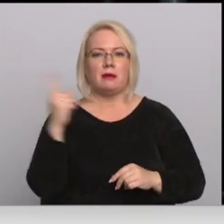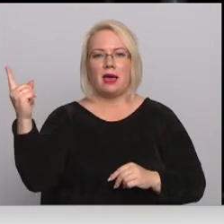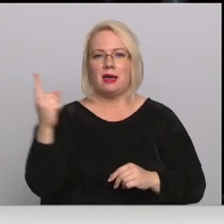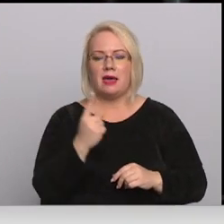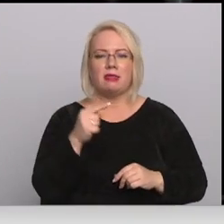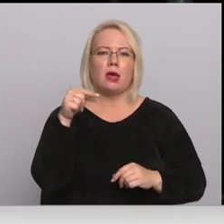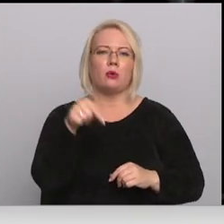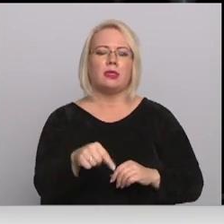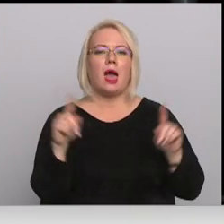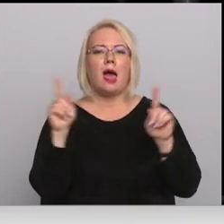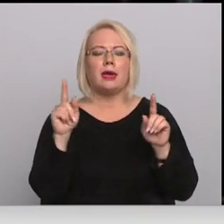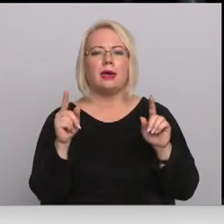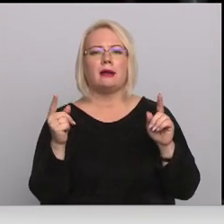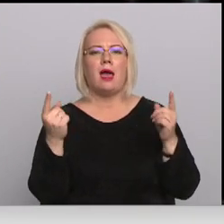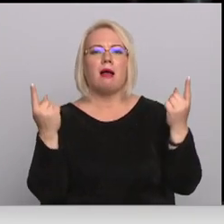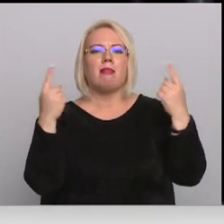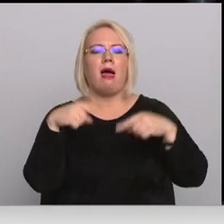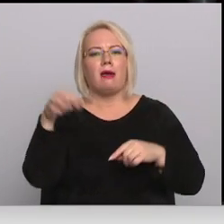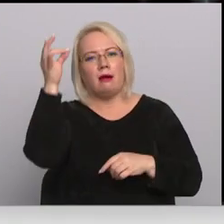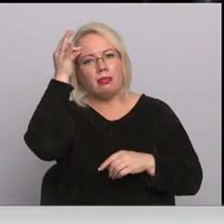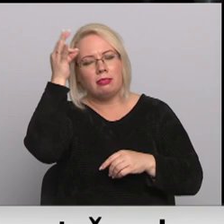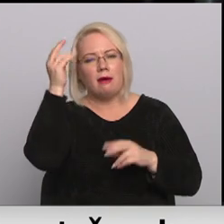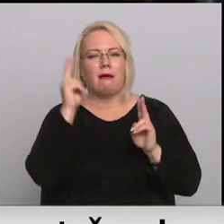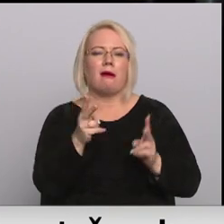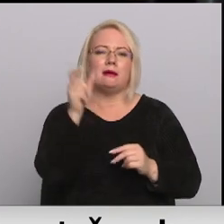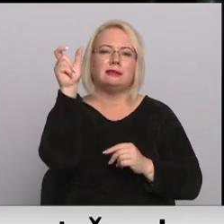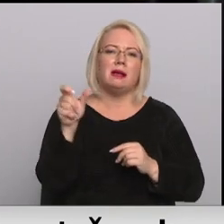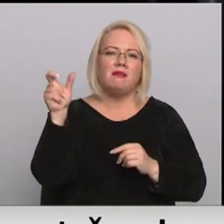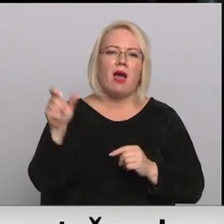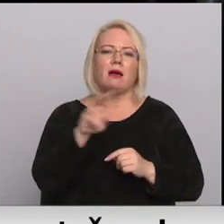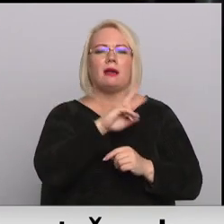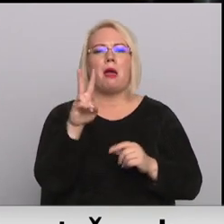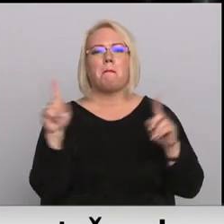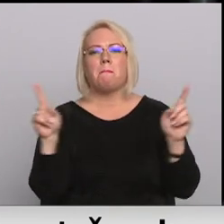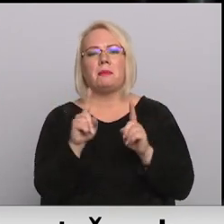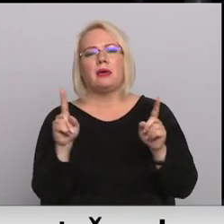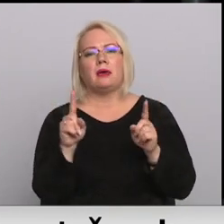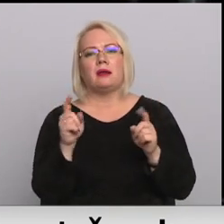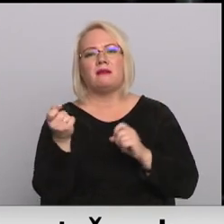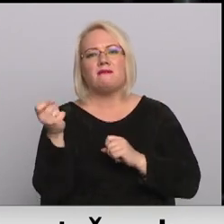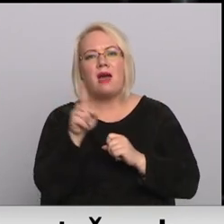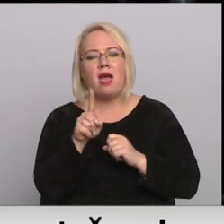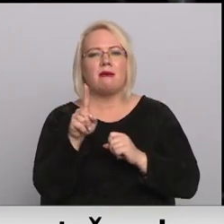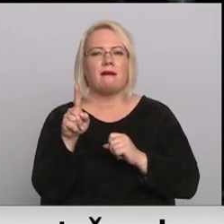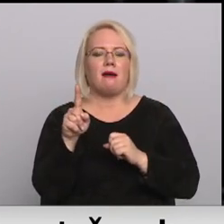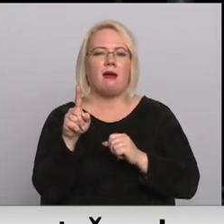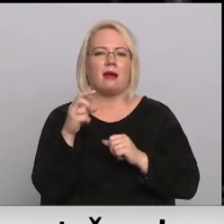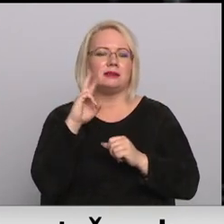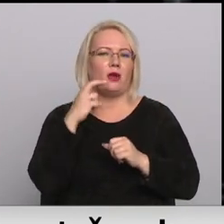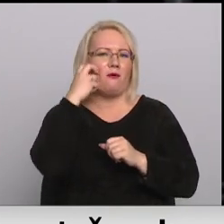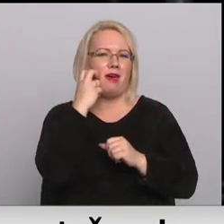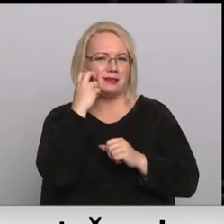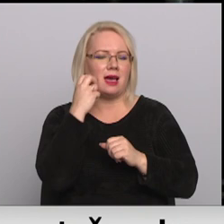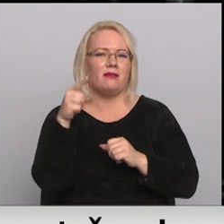sava veida, laika kapsula, vēl jau vairāk cilvēkiem, kuriem ir vairāk gadi, tiem ir zināmā